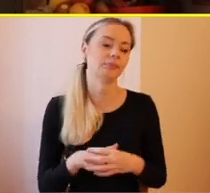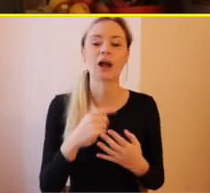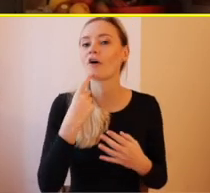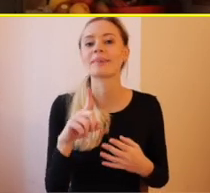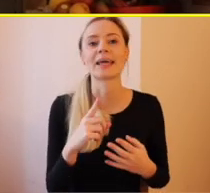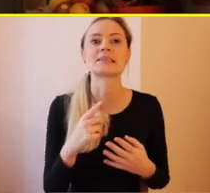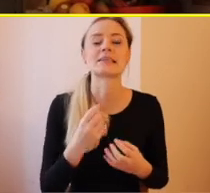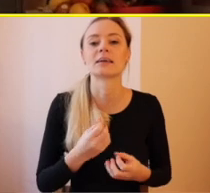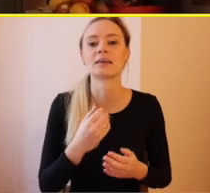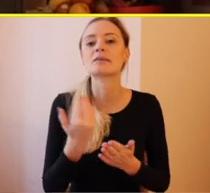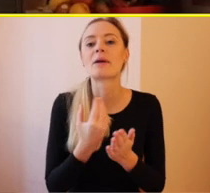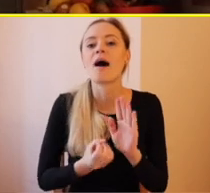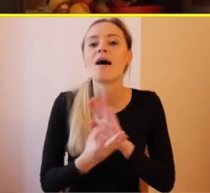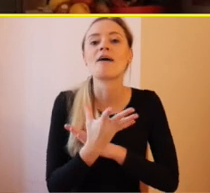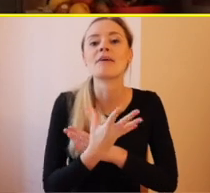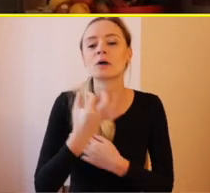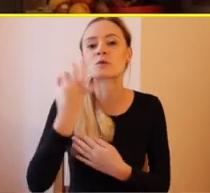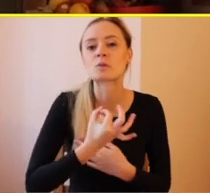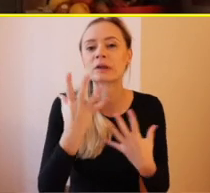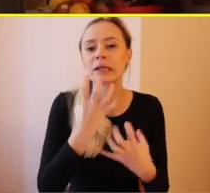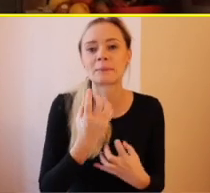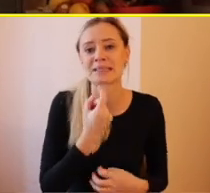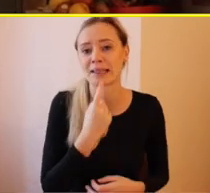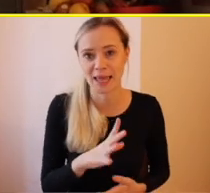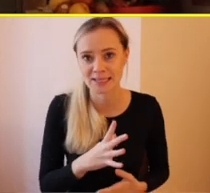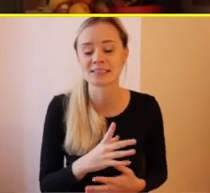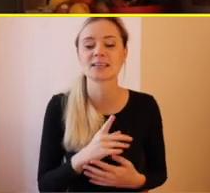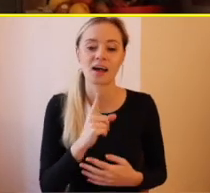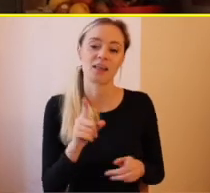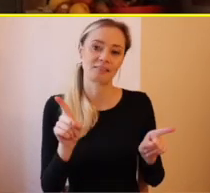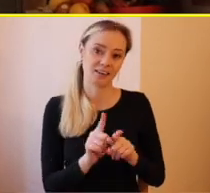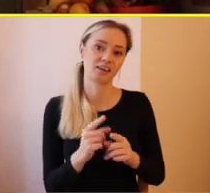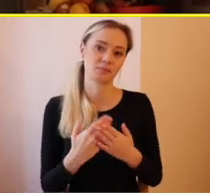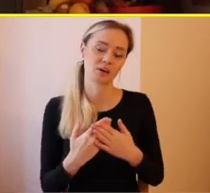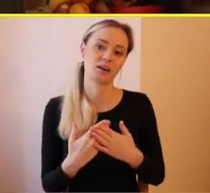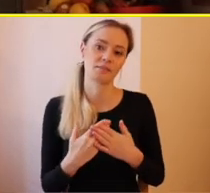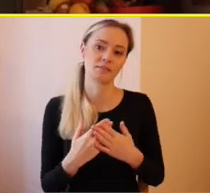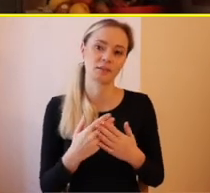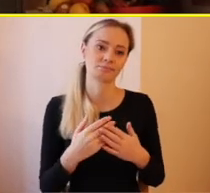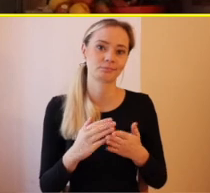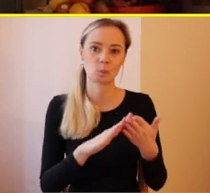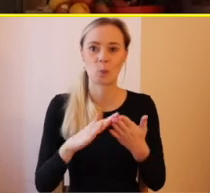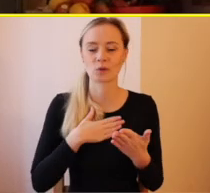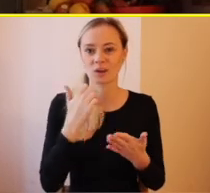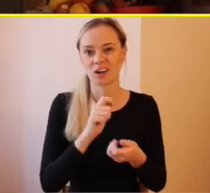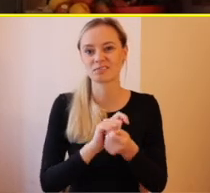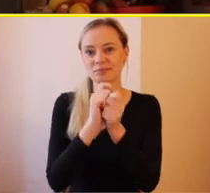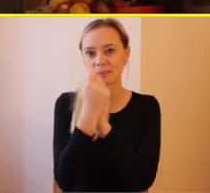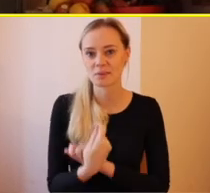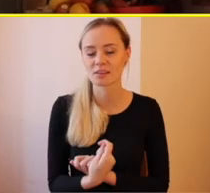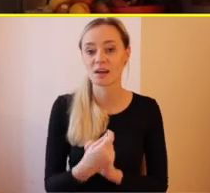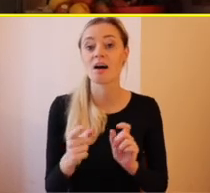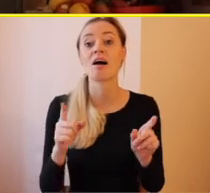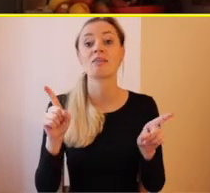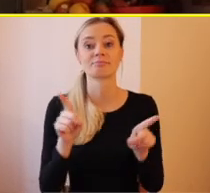to znelo veľmi negatívne, ale aj tu sa veľmi veľa vecí zmenilo, hlavne za posledných